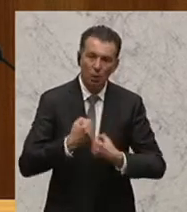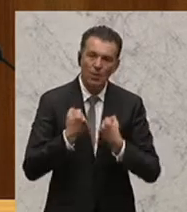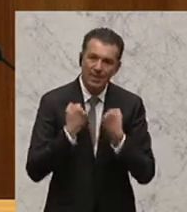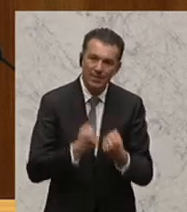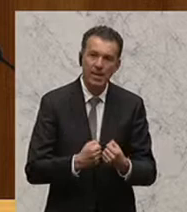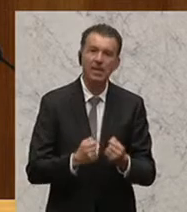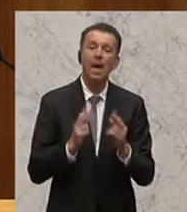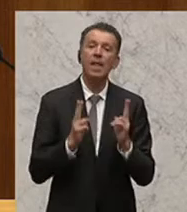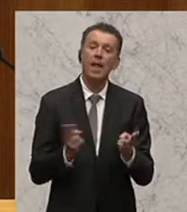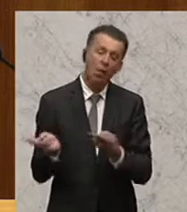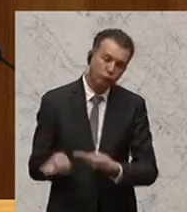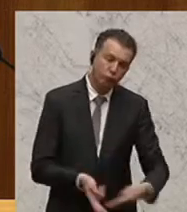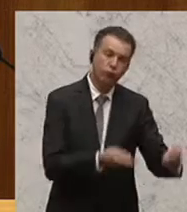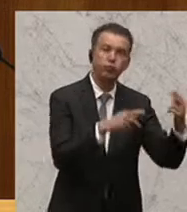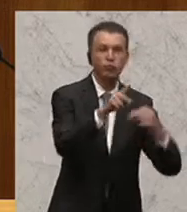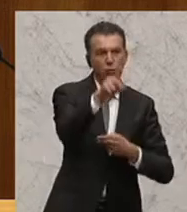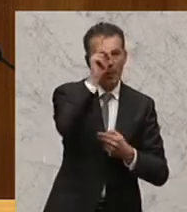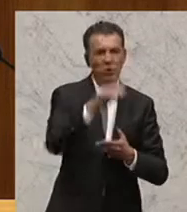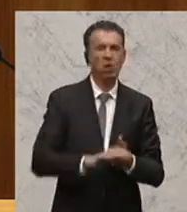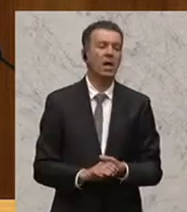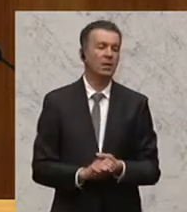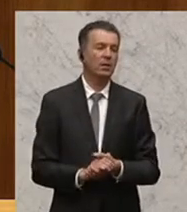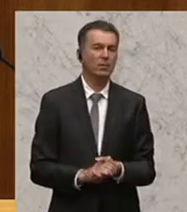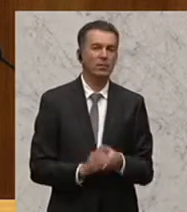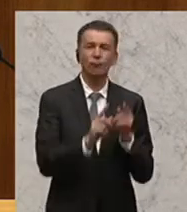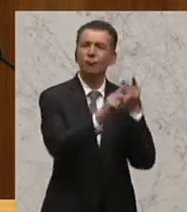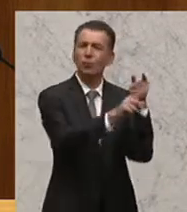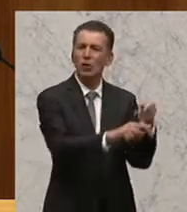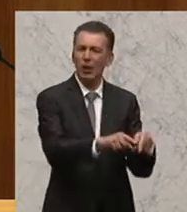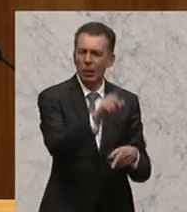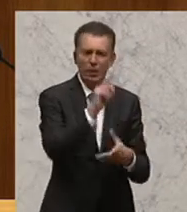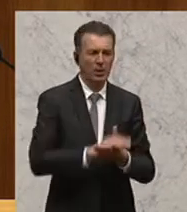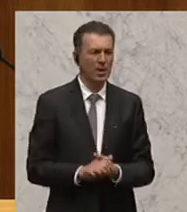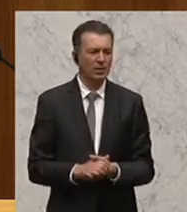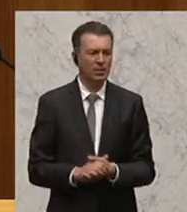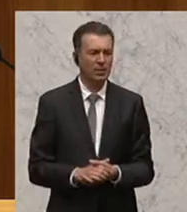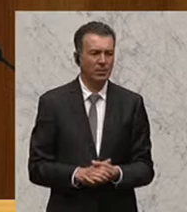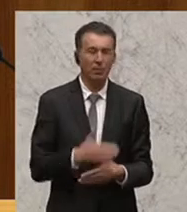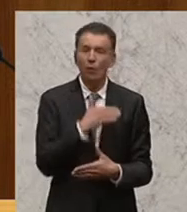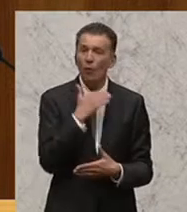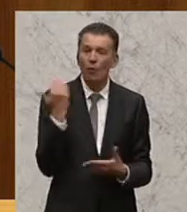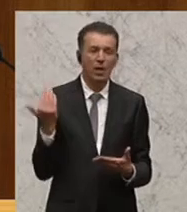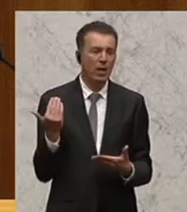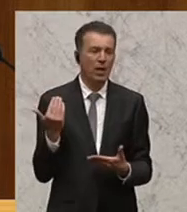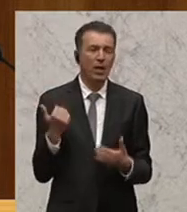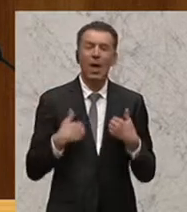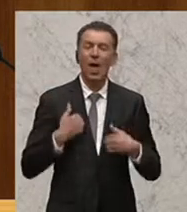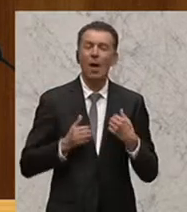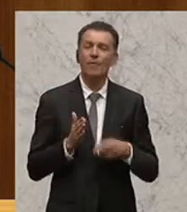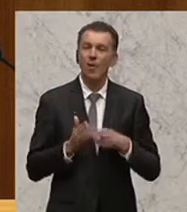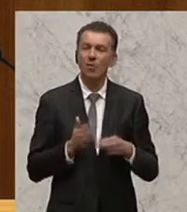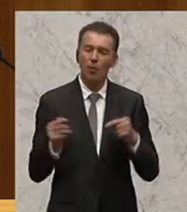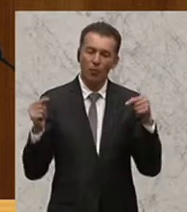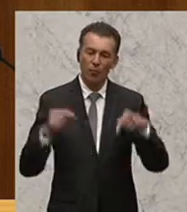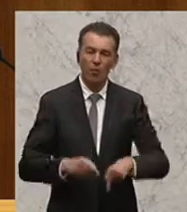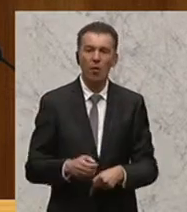weiterfahren dürfen nach Deutschland, wo sie hinwollen. Und das ist auch so passiert. Viele sind am Westbahnhof gestrandet. Es haben mehrere